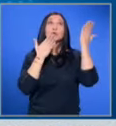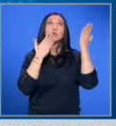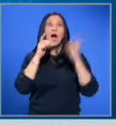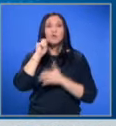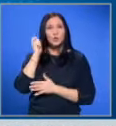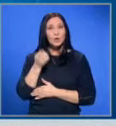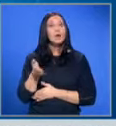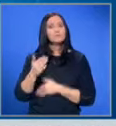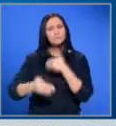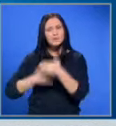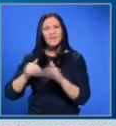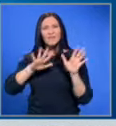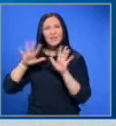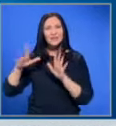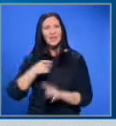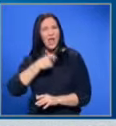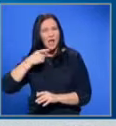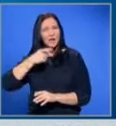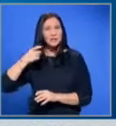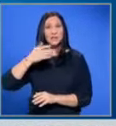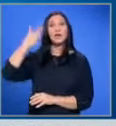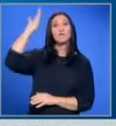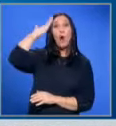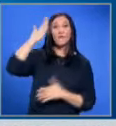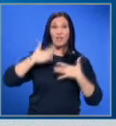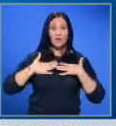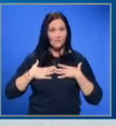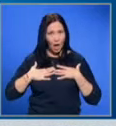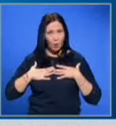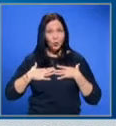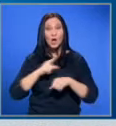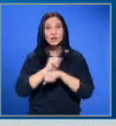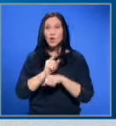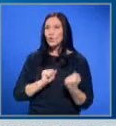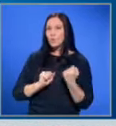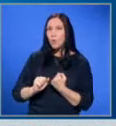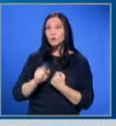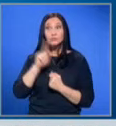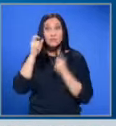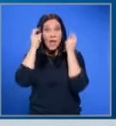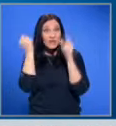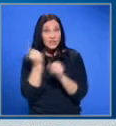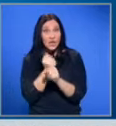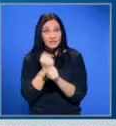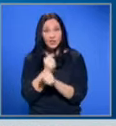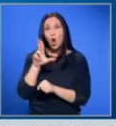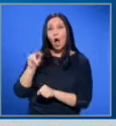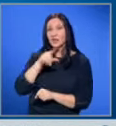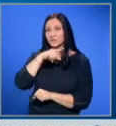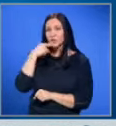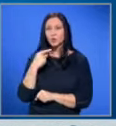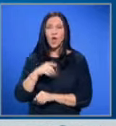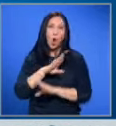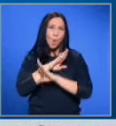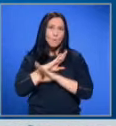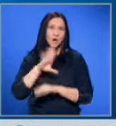Украина! Следват десетки изстрели в главата и в тялото. Секунди по-късно неизвестния извършител казва на руски